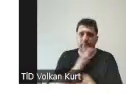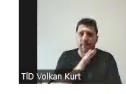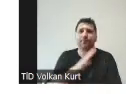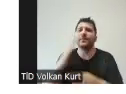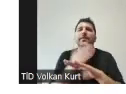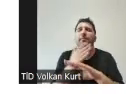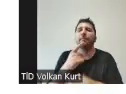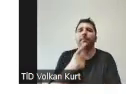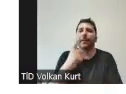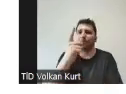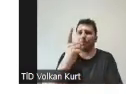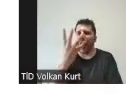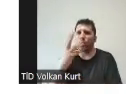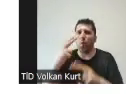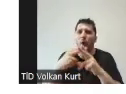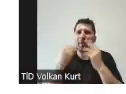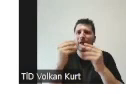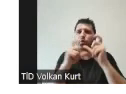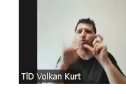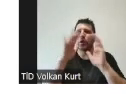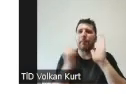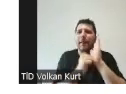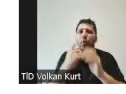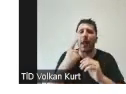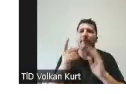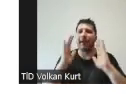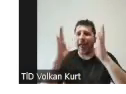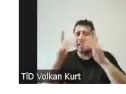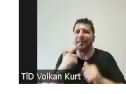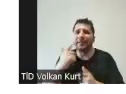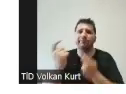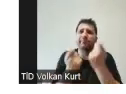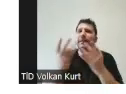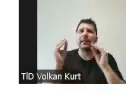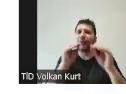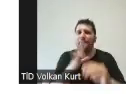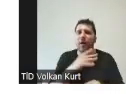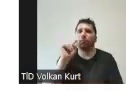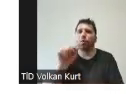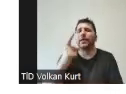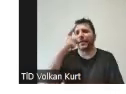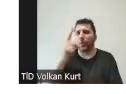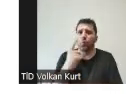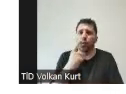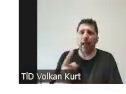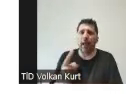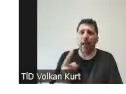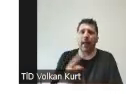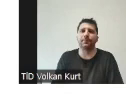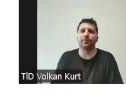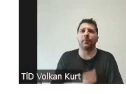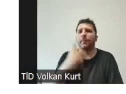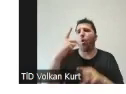birkaç örnek vermiştik sosyal medyadan etkinliklerinizi destekleyebiliriz diye ama bu sadece bir